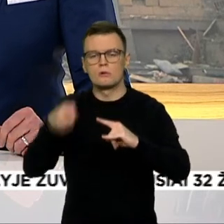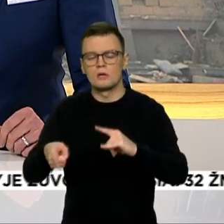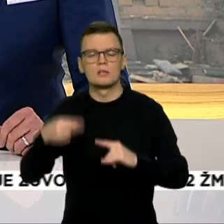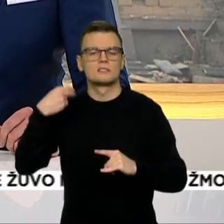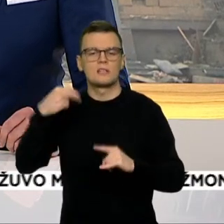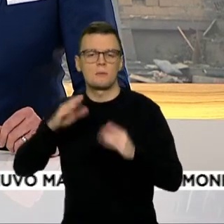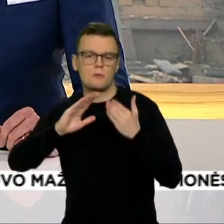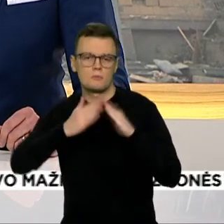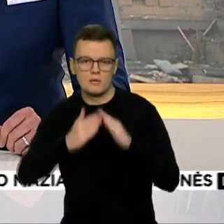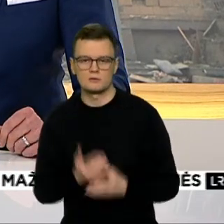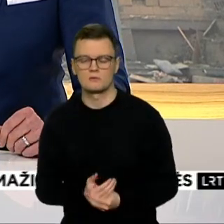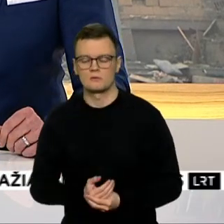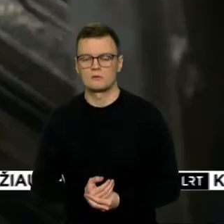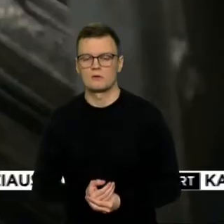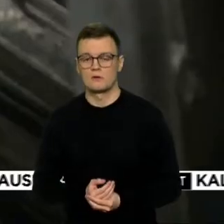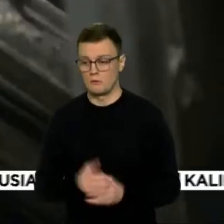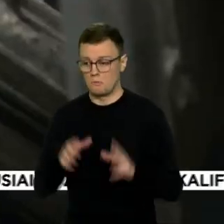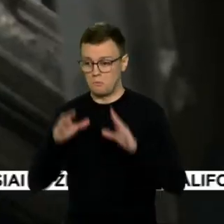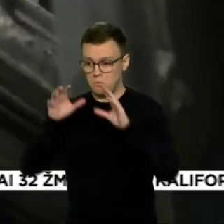mažiausiai tris gyvybės.